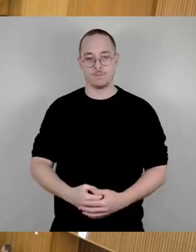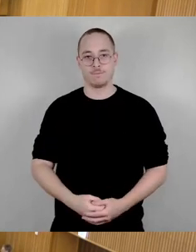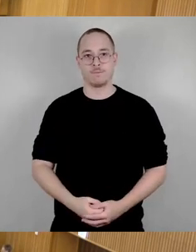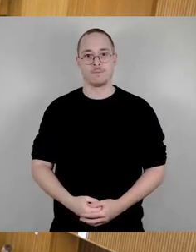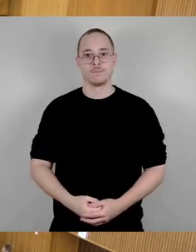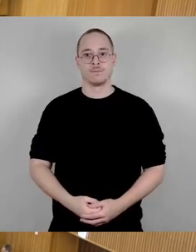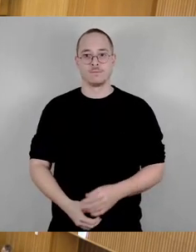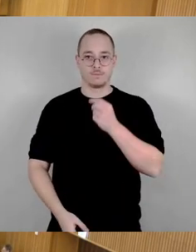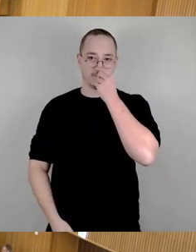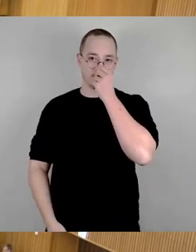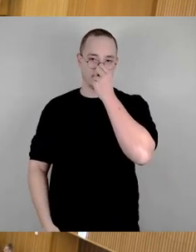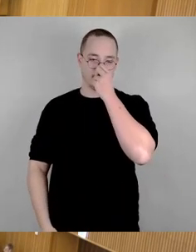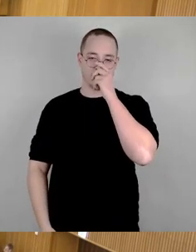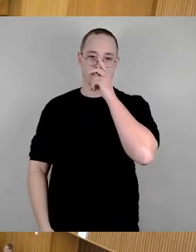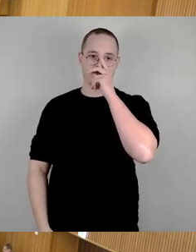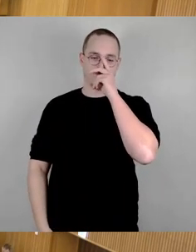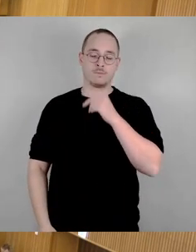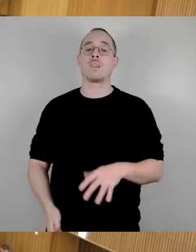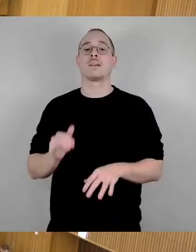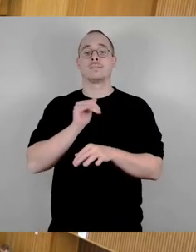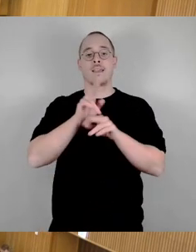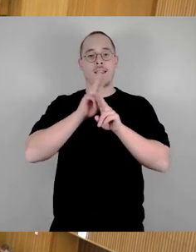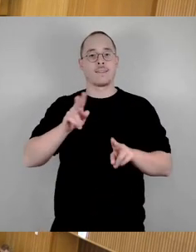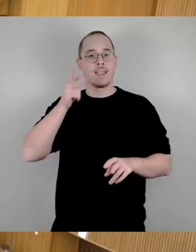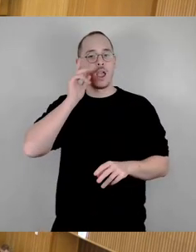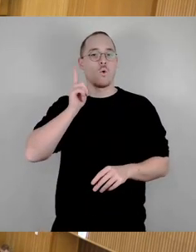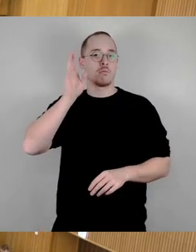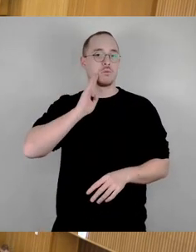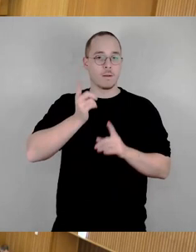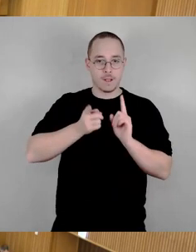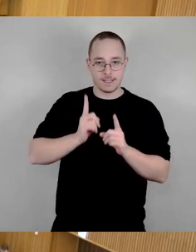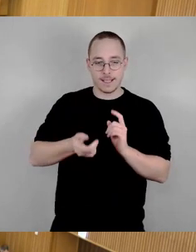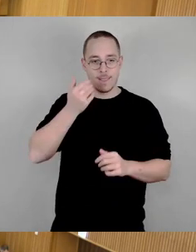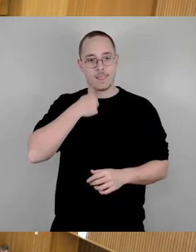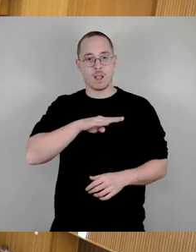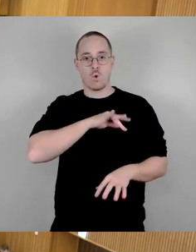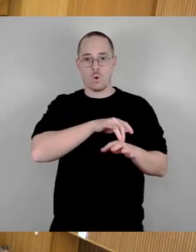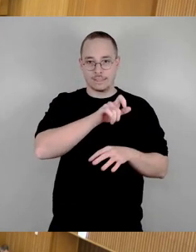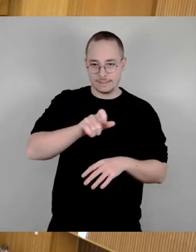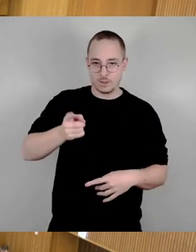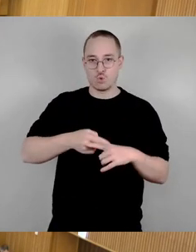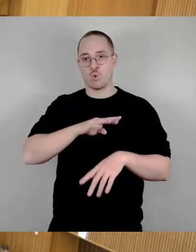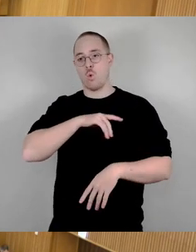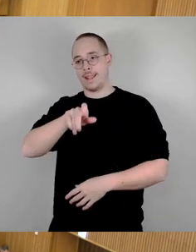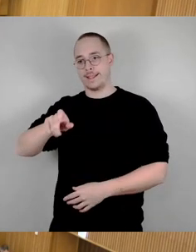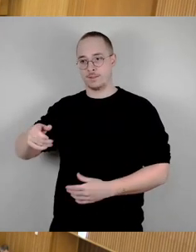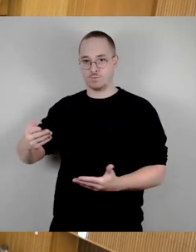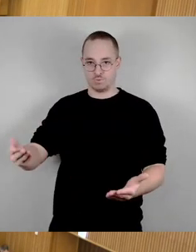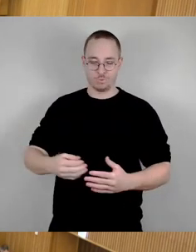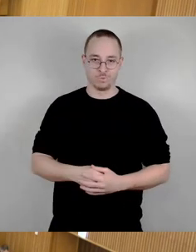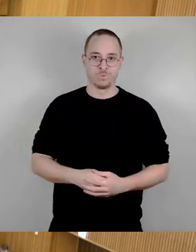Ja, sehr geehrter Herr Oberbürgermeister, liebe Kolleginnen und Kollegen. Ein zweiter nahezu